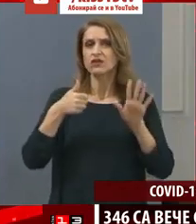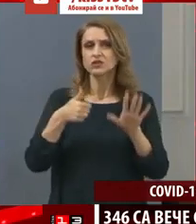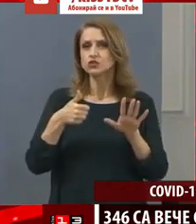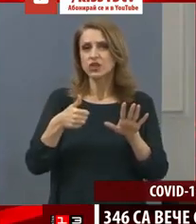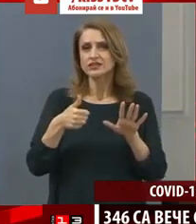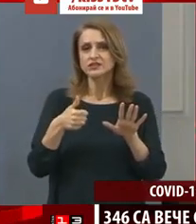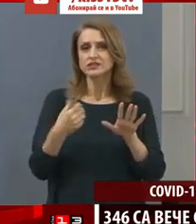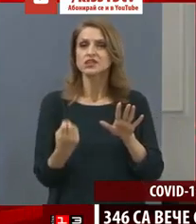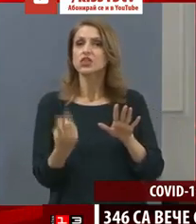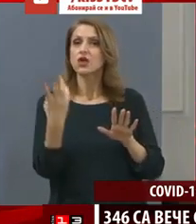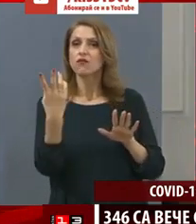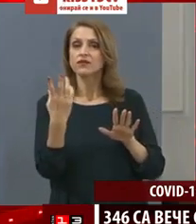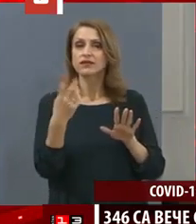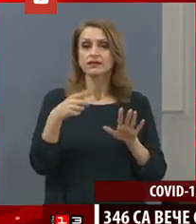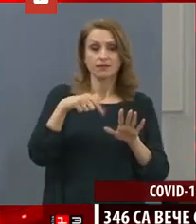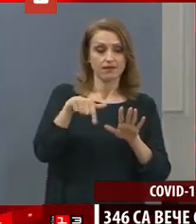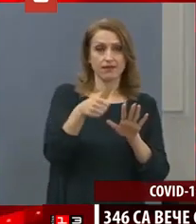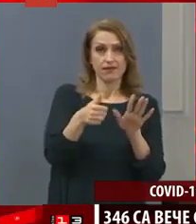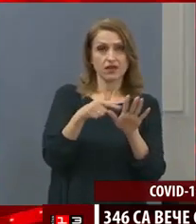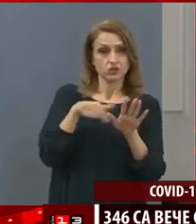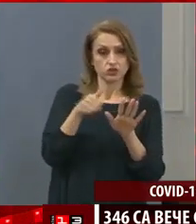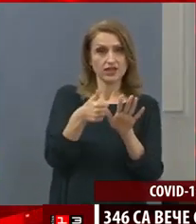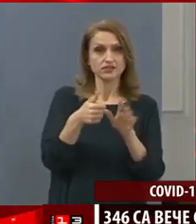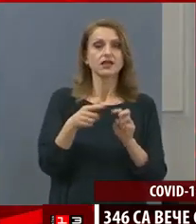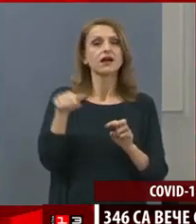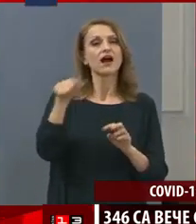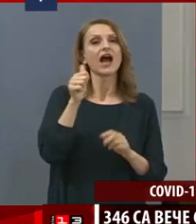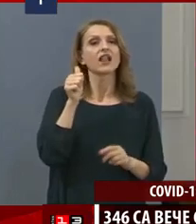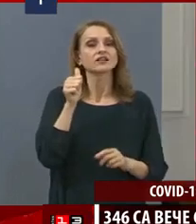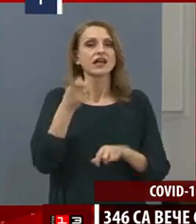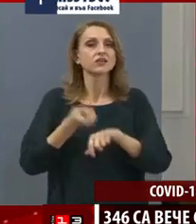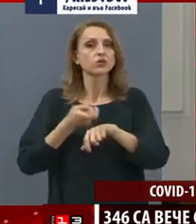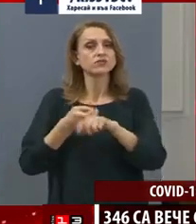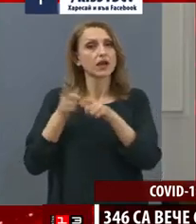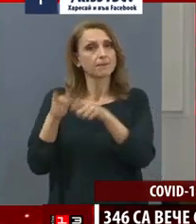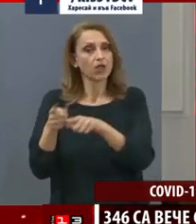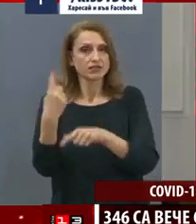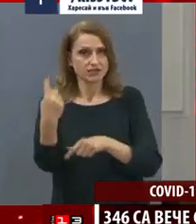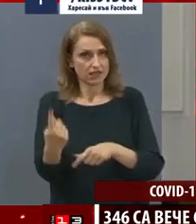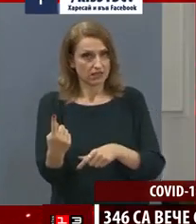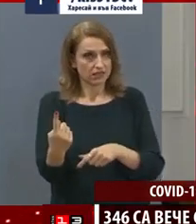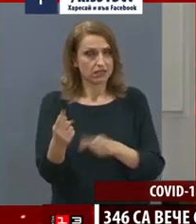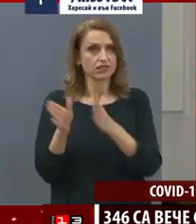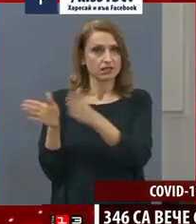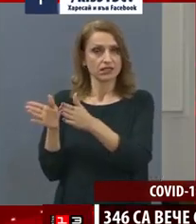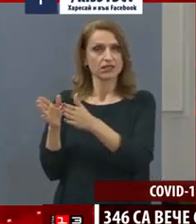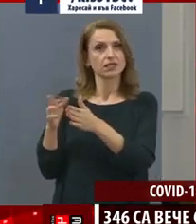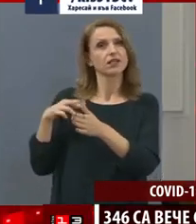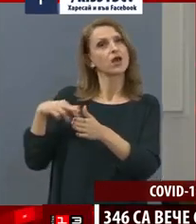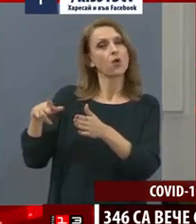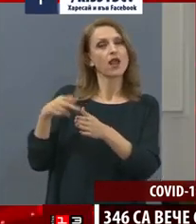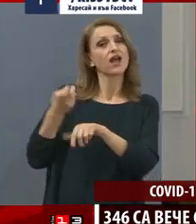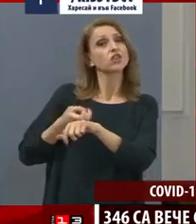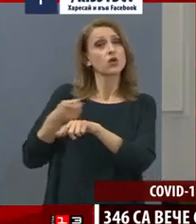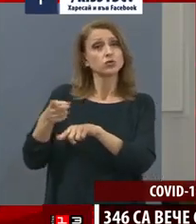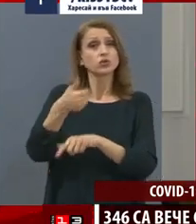от тях в Александровска има един колега на 62